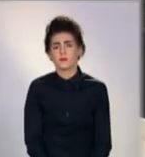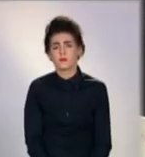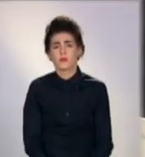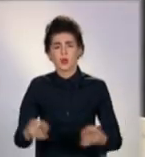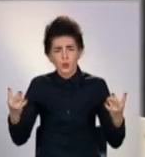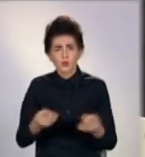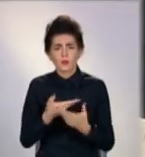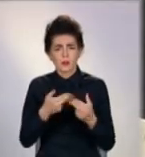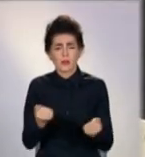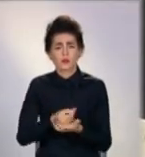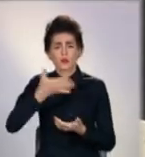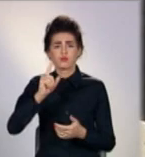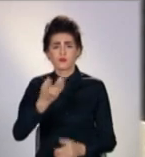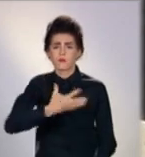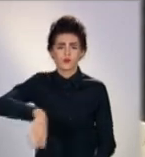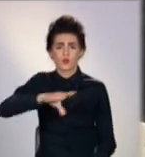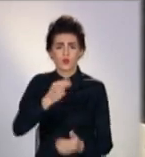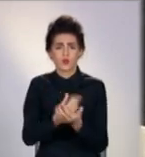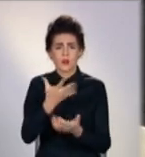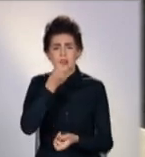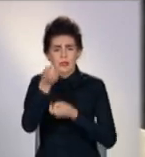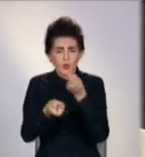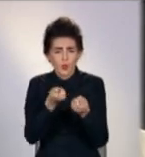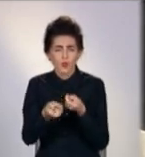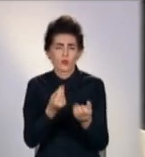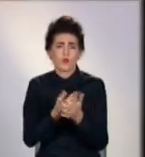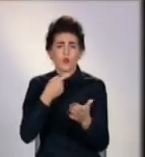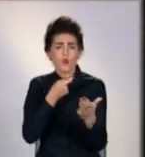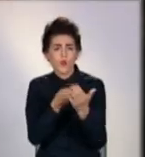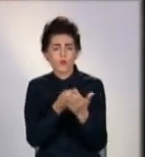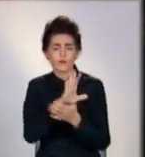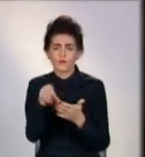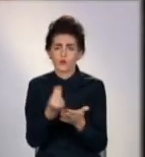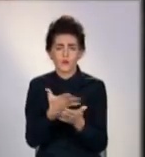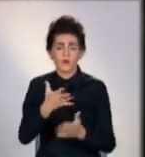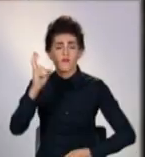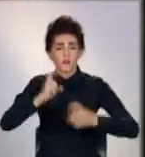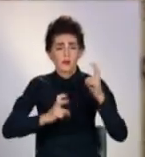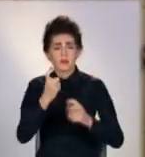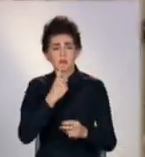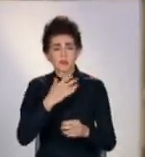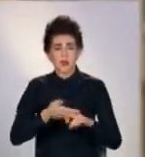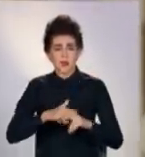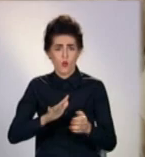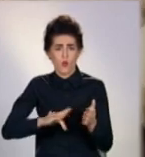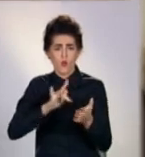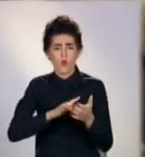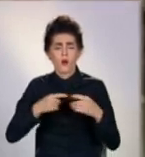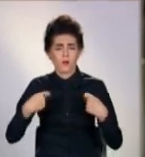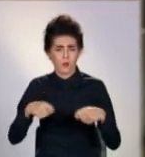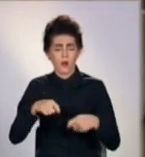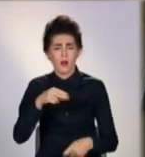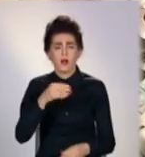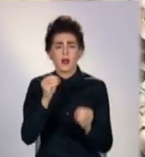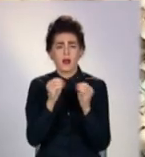воно дорожало. Тому що все дорогое. Зерно дорогое і корма теж. Фабричні яйця на Покровських ринках від 16 гривень за